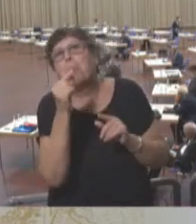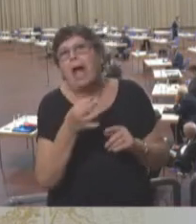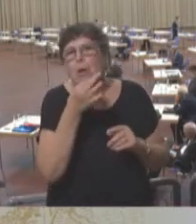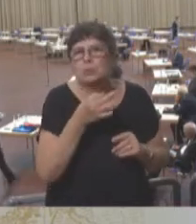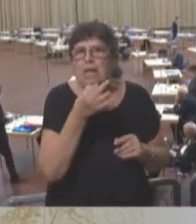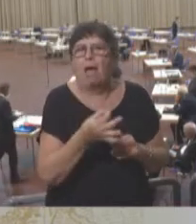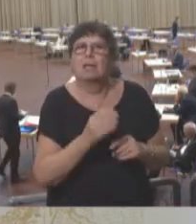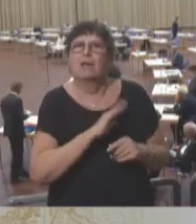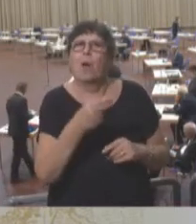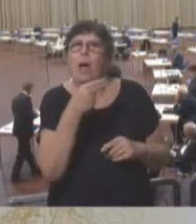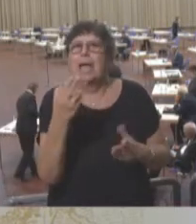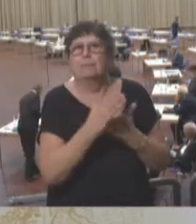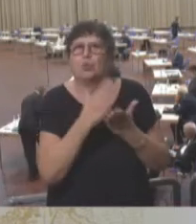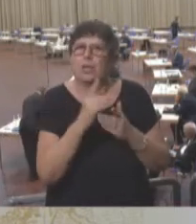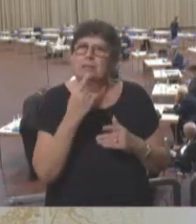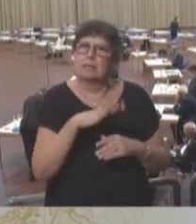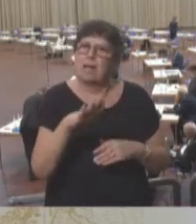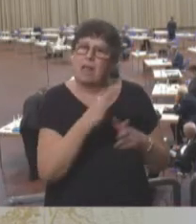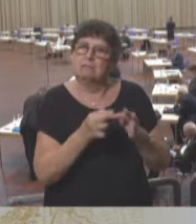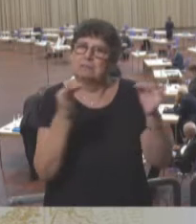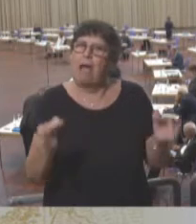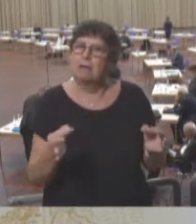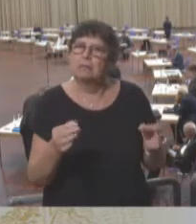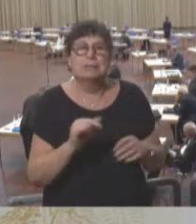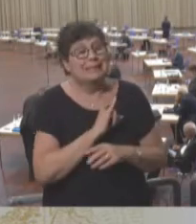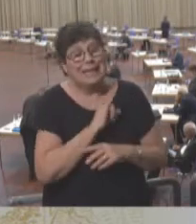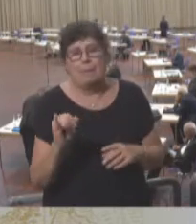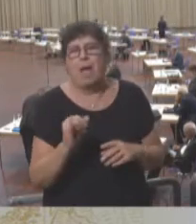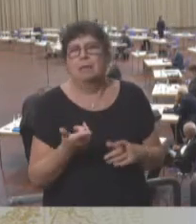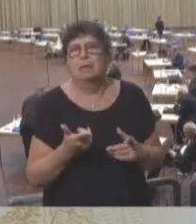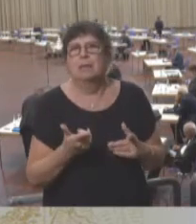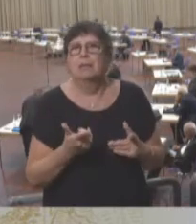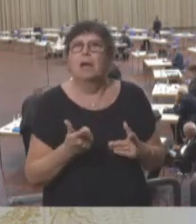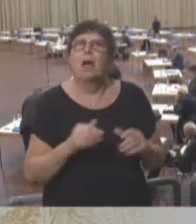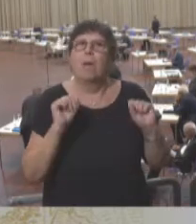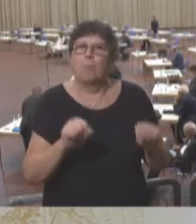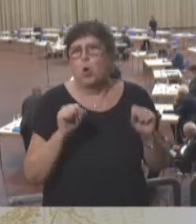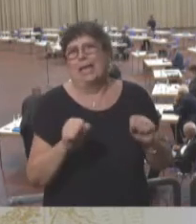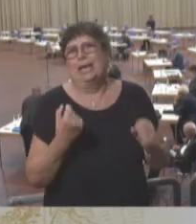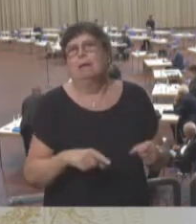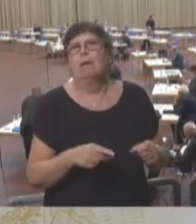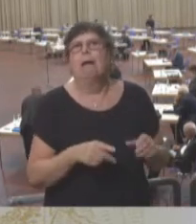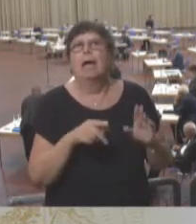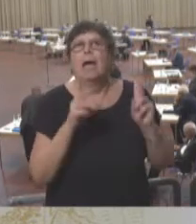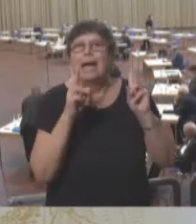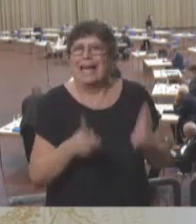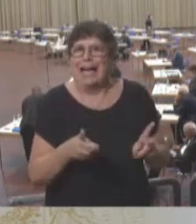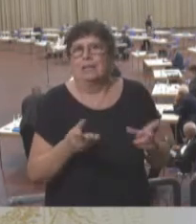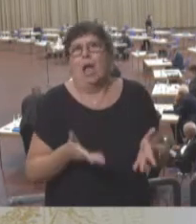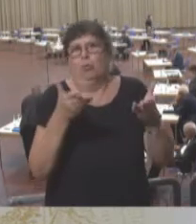Die Kollegin Dagmar Halb hat es ja schon gesagt, im Landtag ist es jederzeit vorbehalten, Rechtsverordnungen aufzuheben.